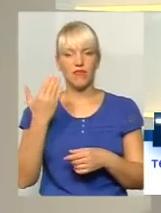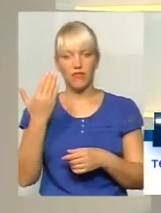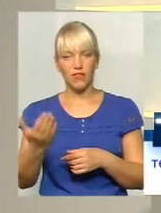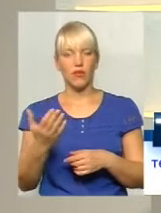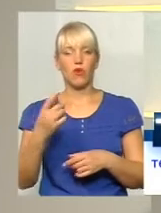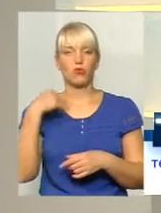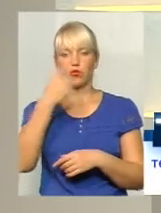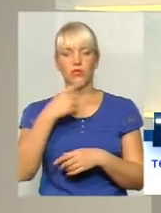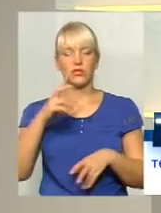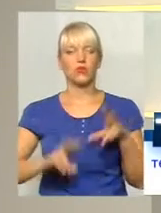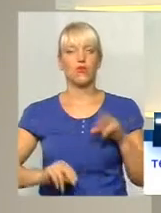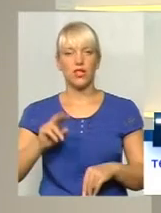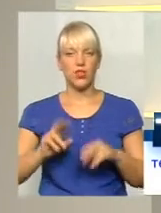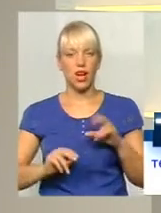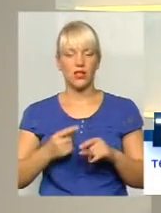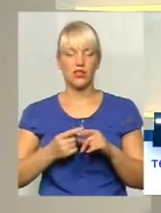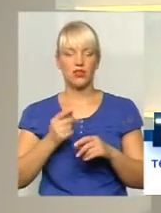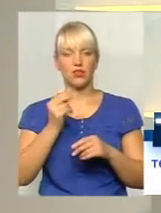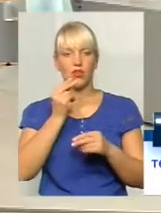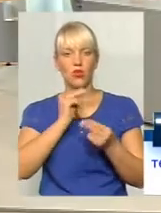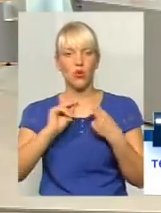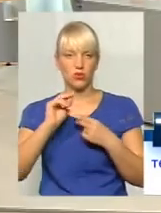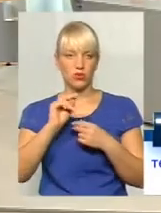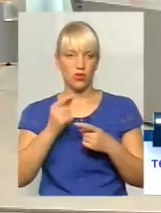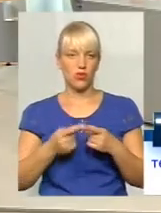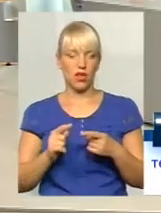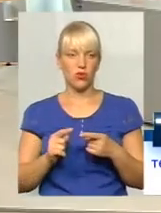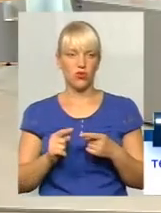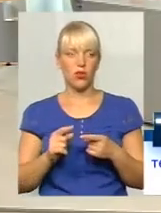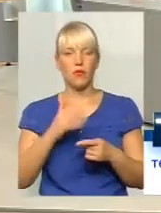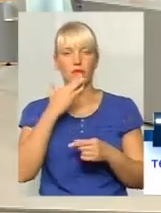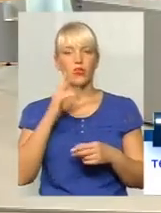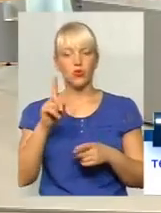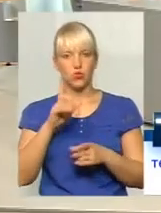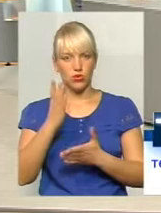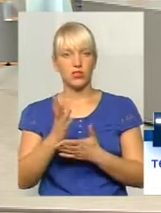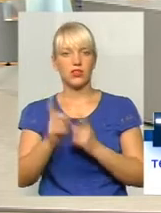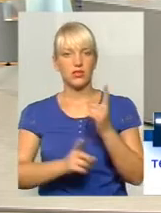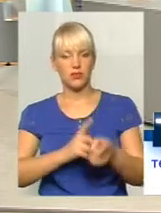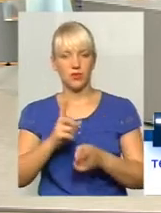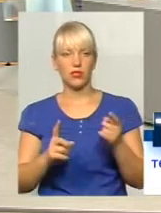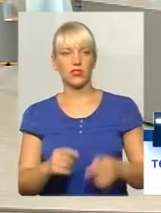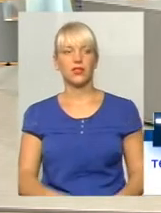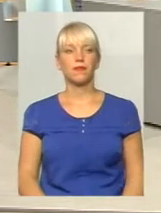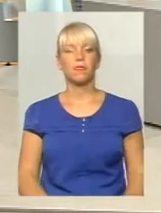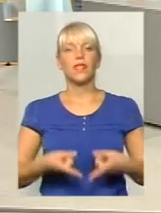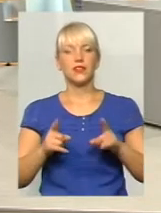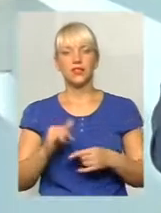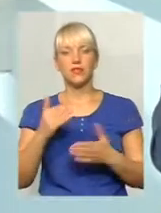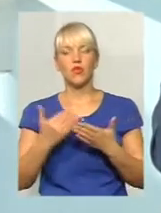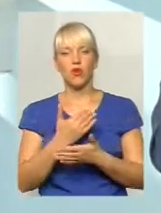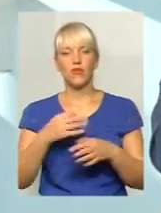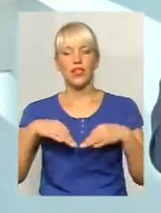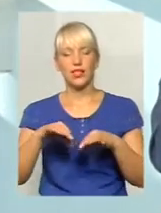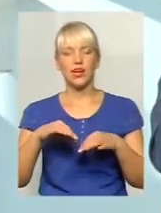її, наскільки вважаєте, її досконалують цю схему? Тому що багато чого змінюється. Дійсно, в новій транспортній